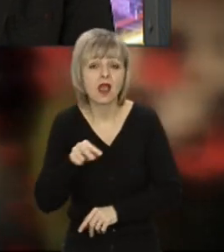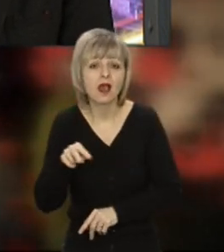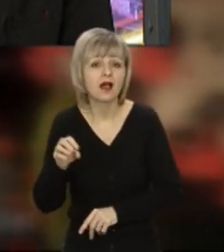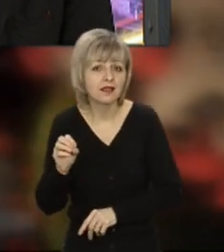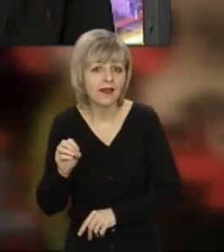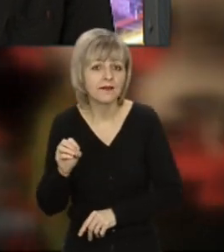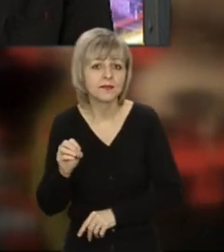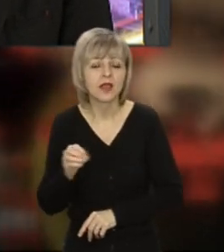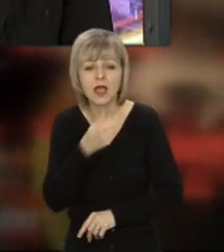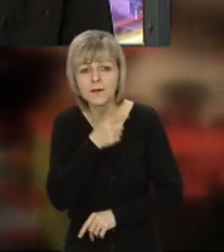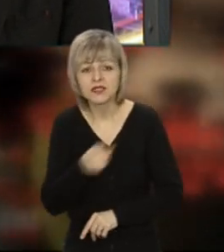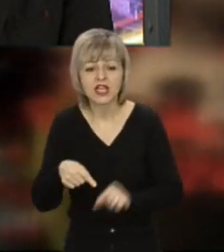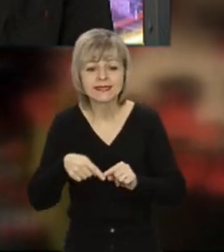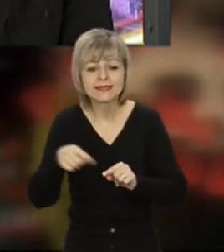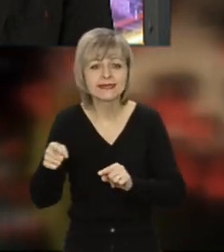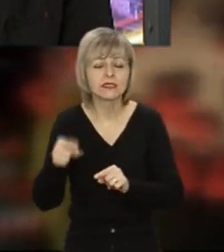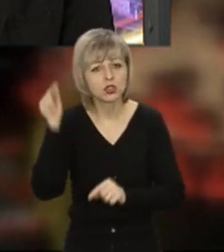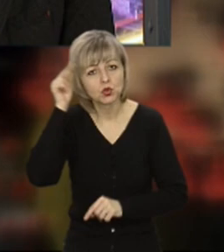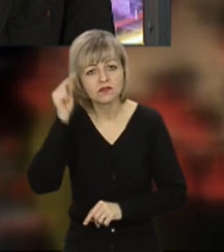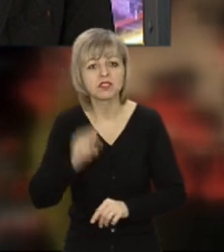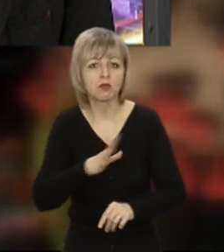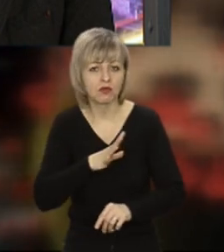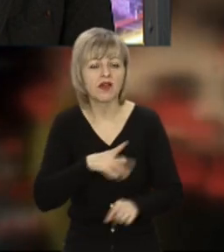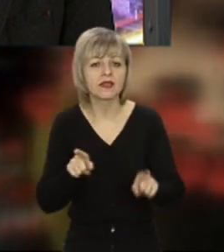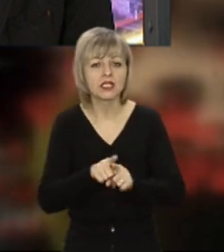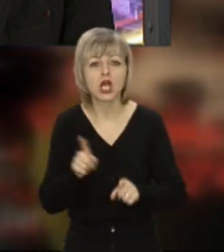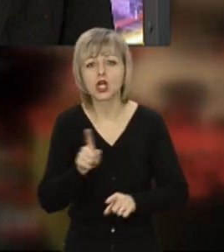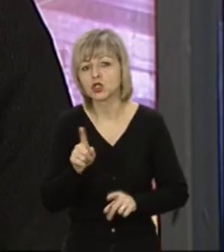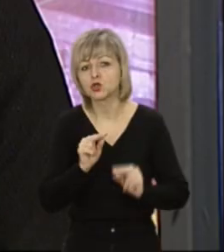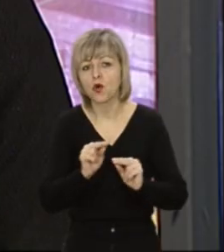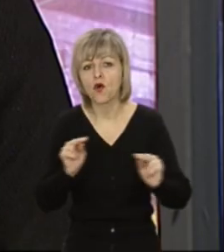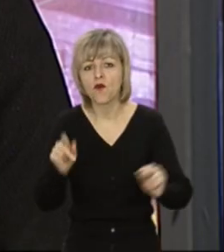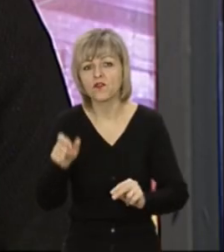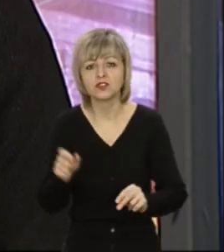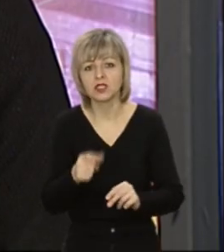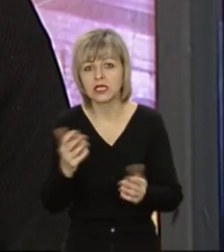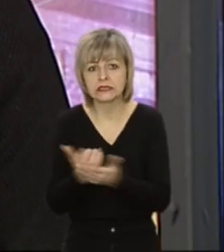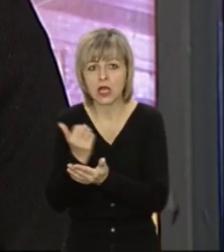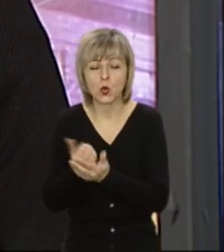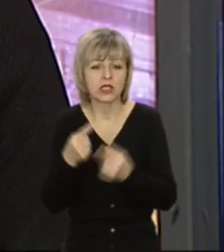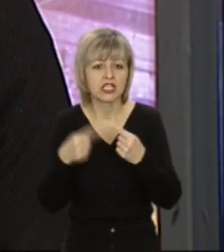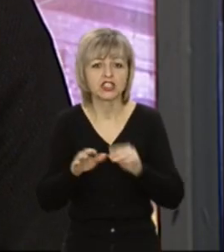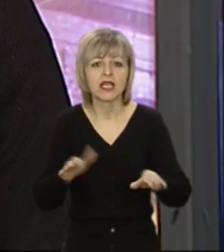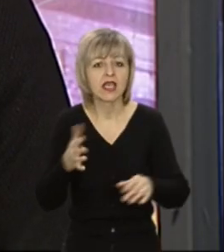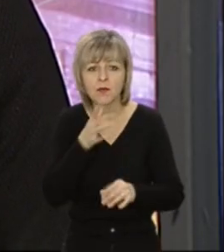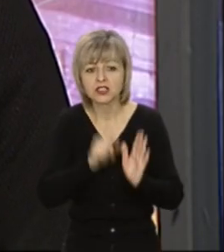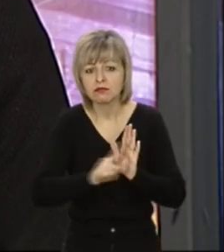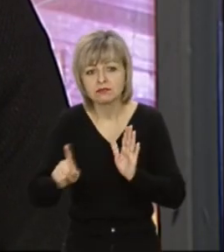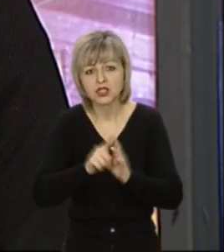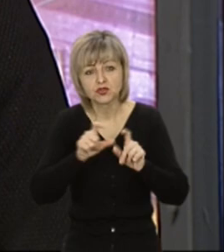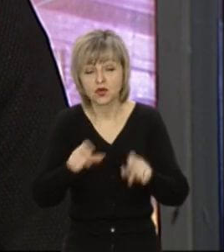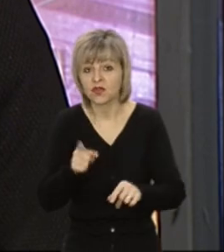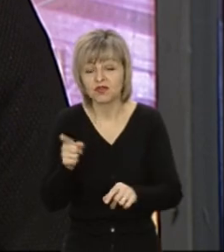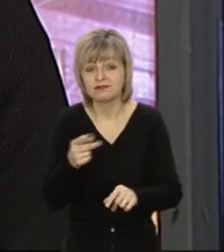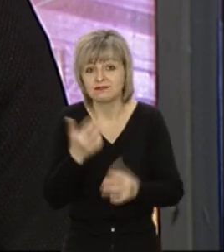але під час дистанційного навчання трапляється так, що десь вчителі відкривають інших дітей, яких під час очного вони не могли